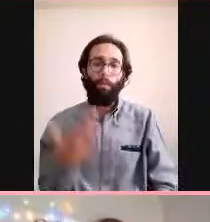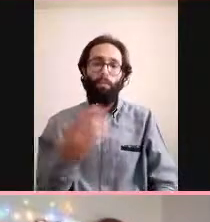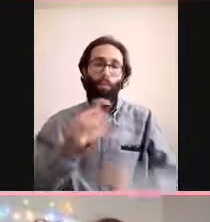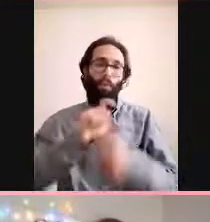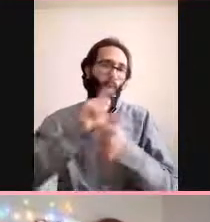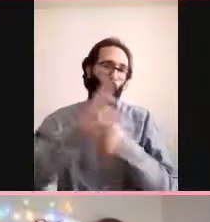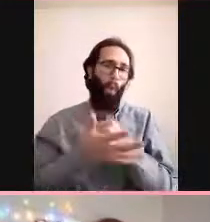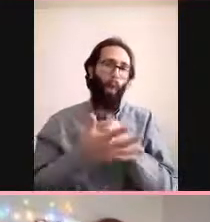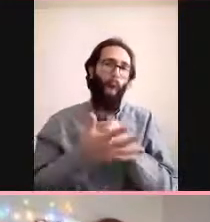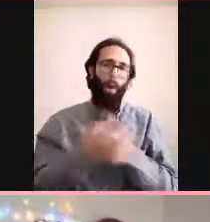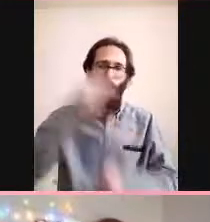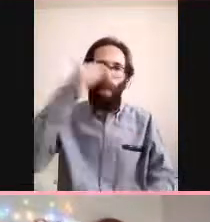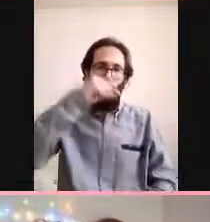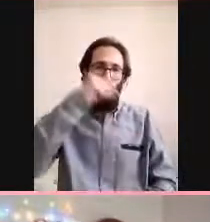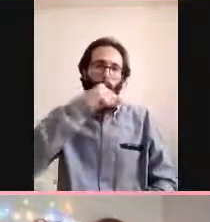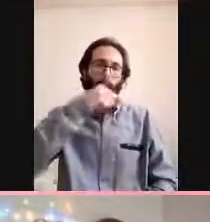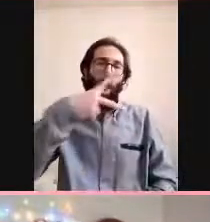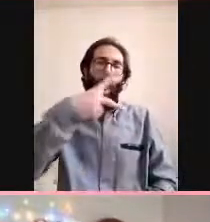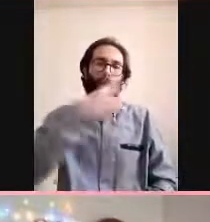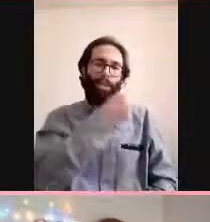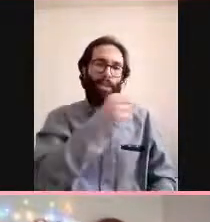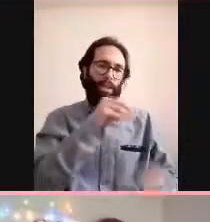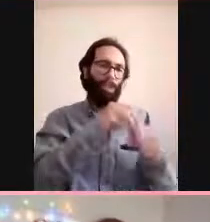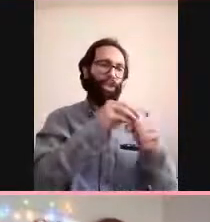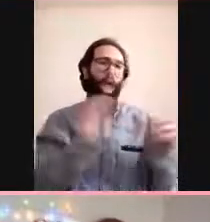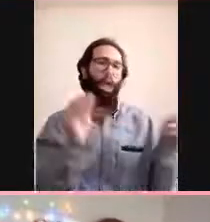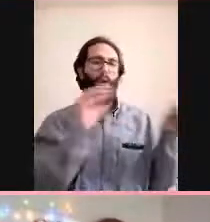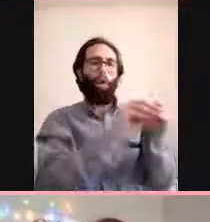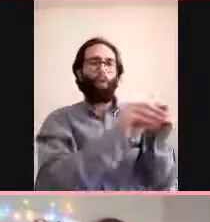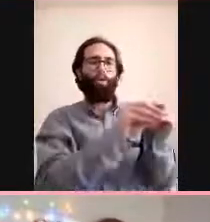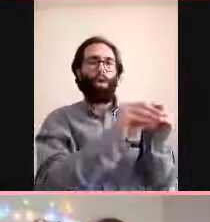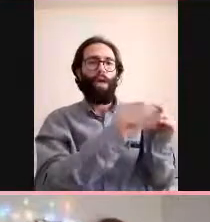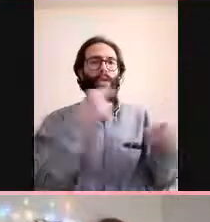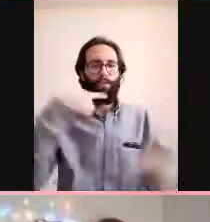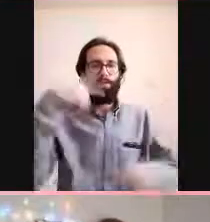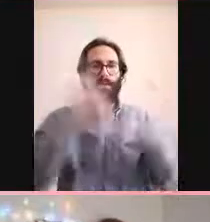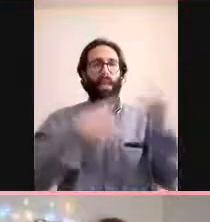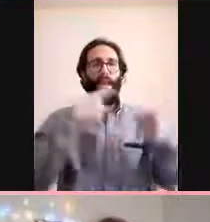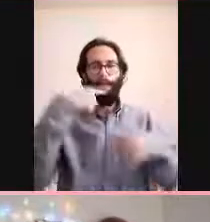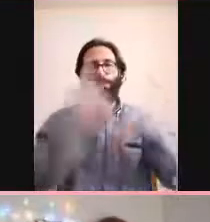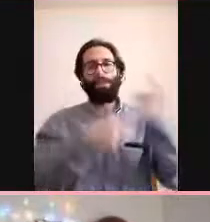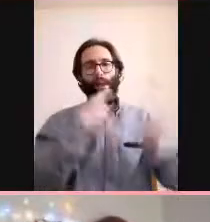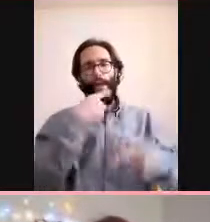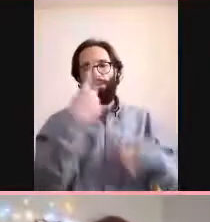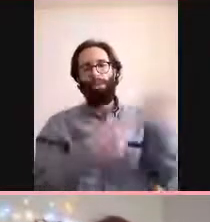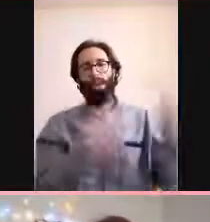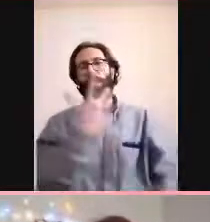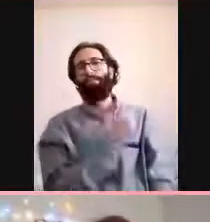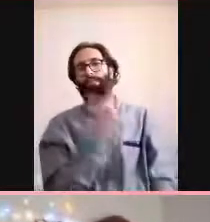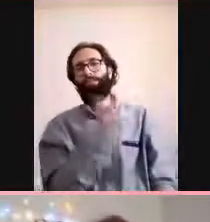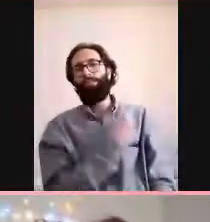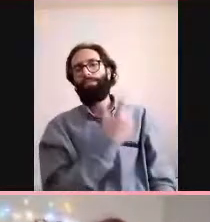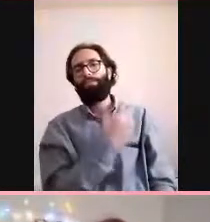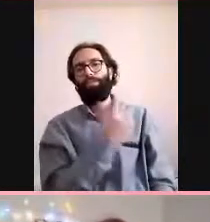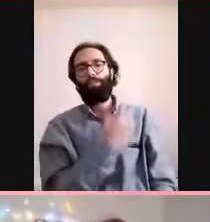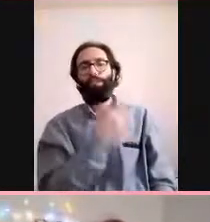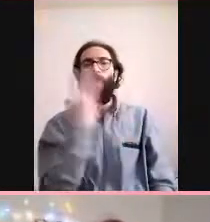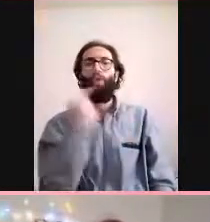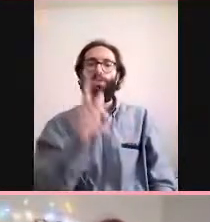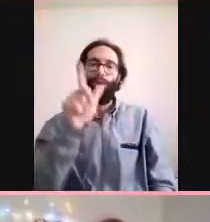gerekecek grip aşısına her sene yapılması gerekecek çok büyük ihtimal anladım teşekkür ederim hocam